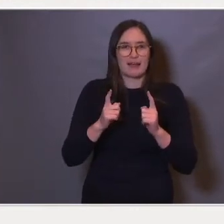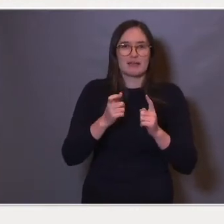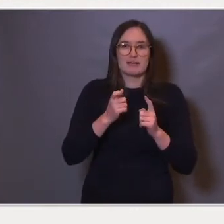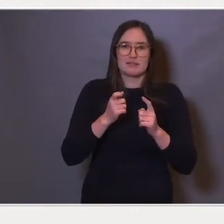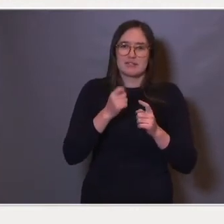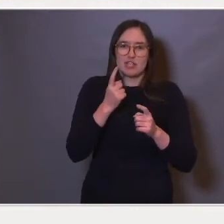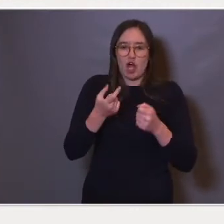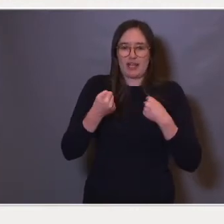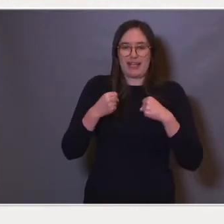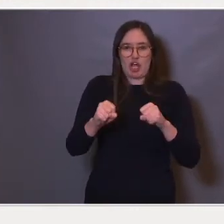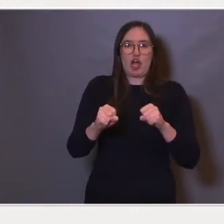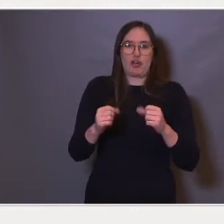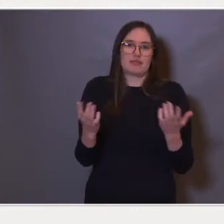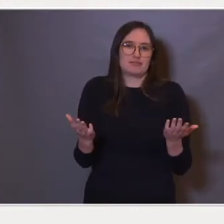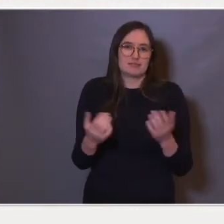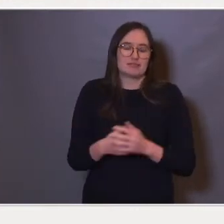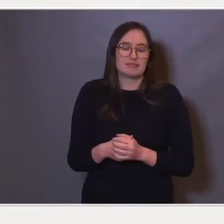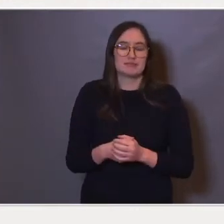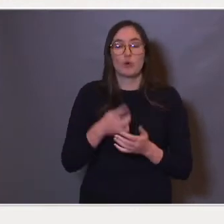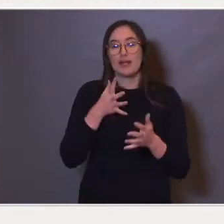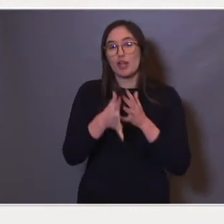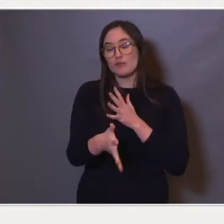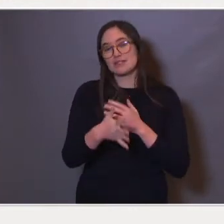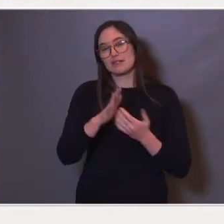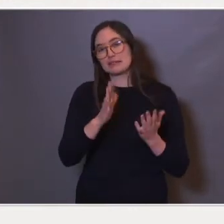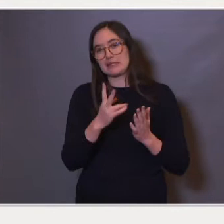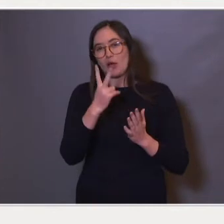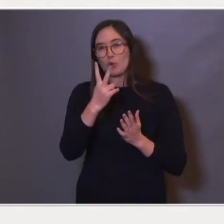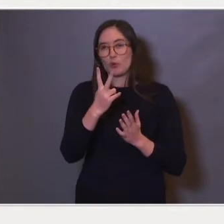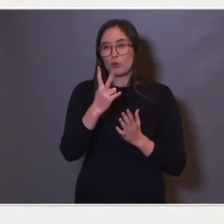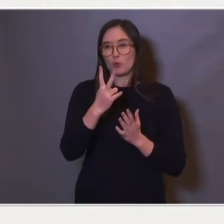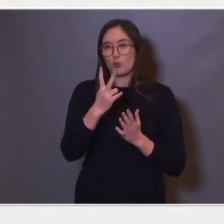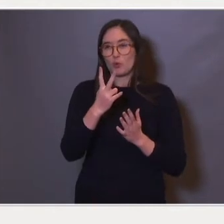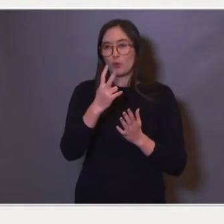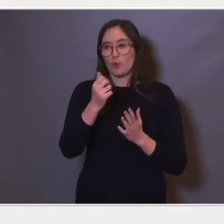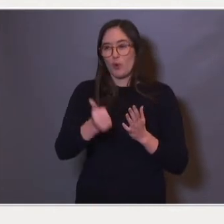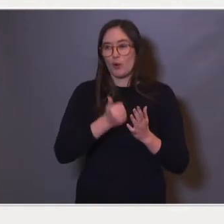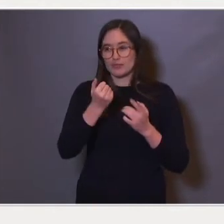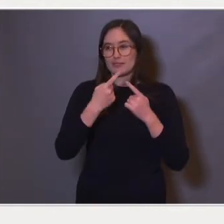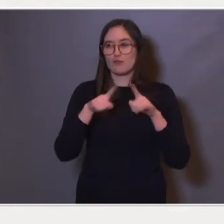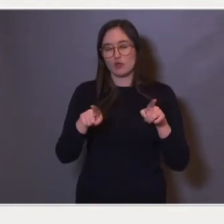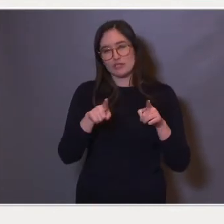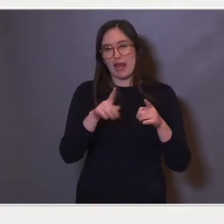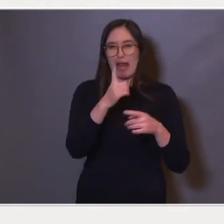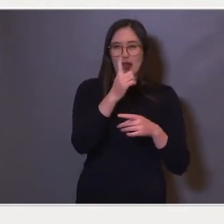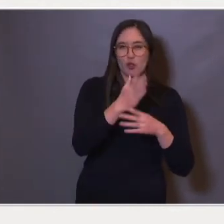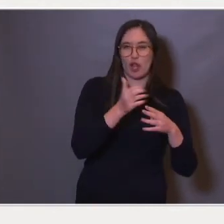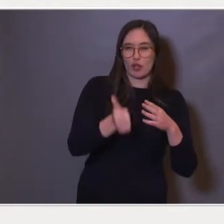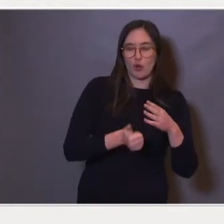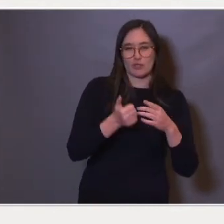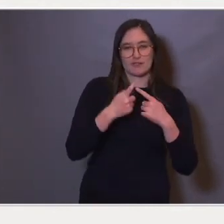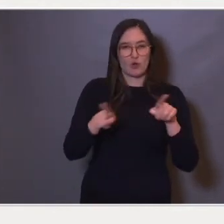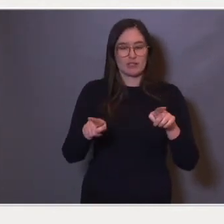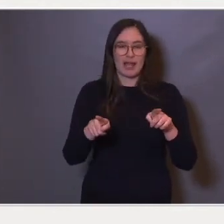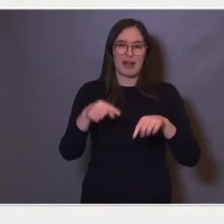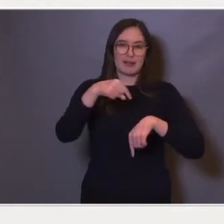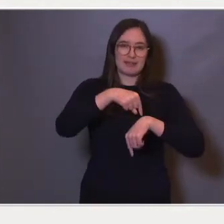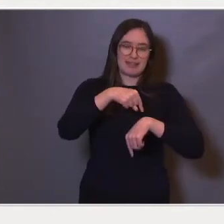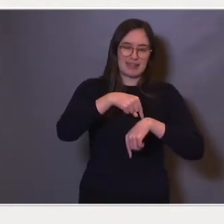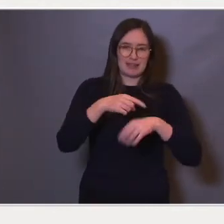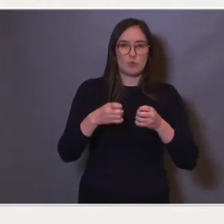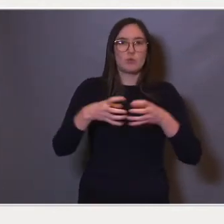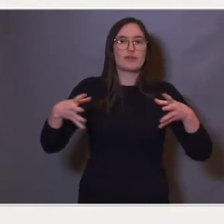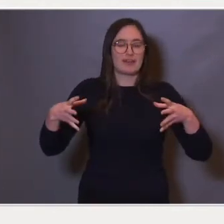snitt er det cirka halvannet til to års forskjell på gutter og jenter når det gjelder utvikling akkurat på det tidspunktet som blir så